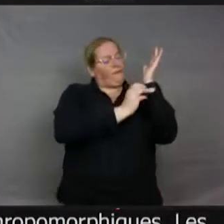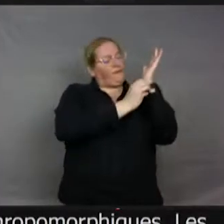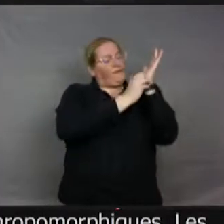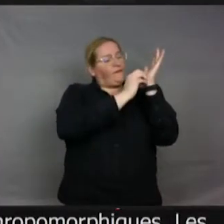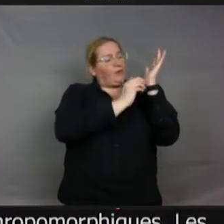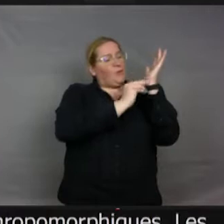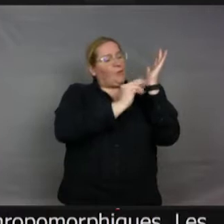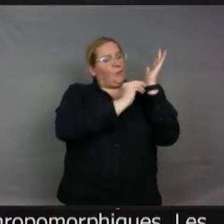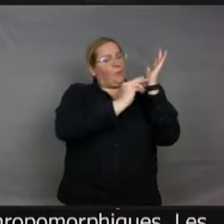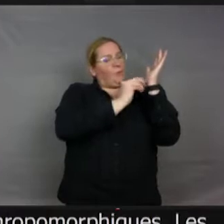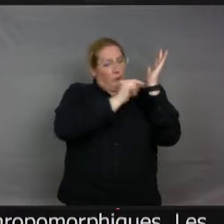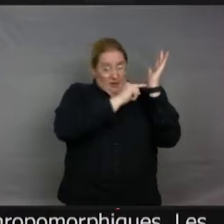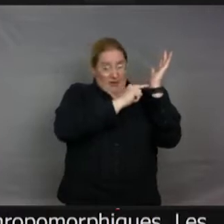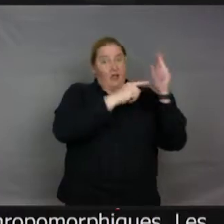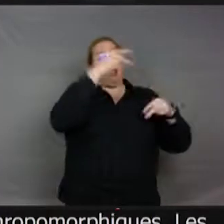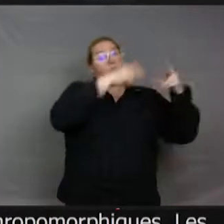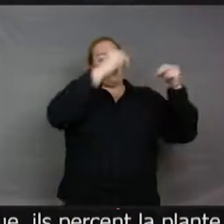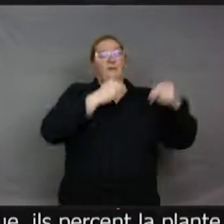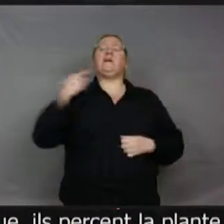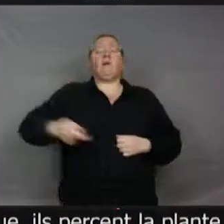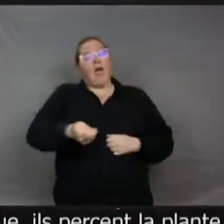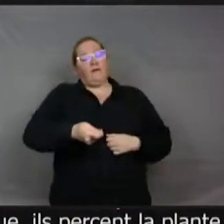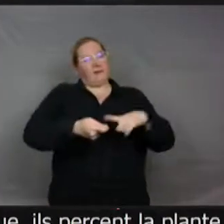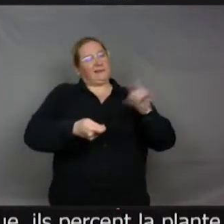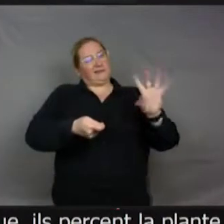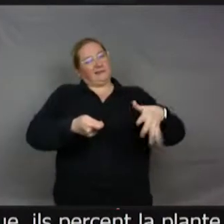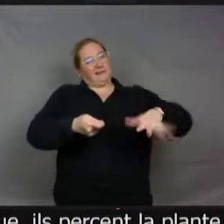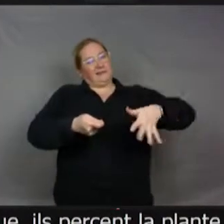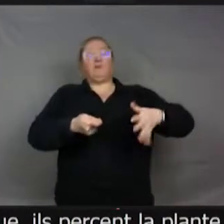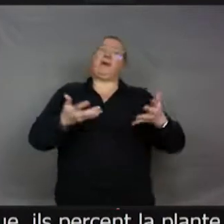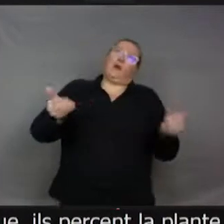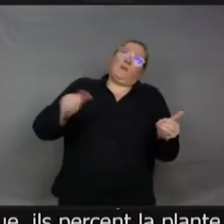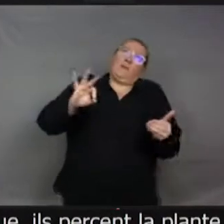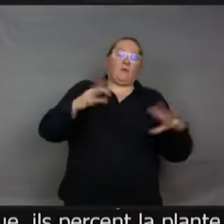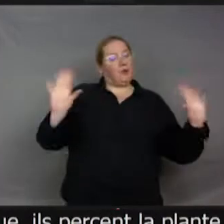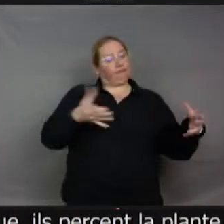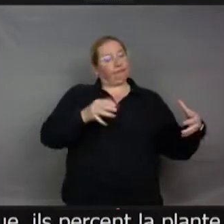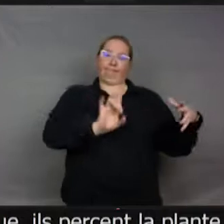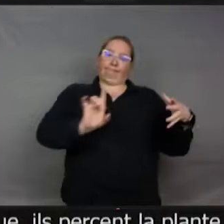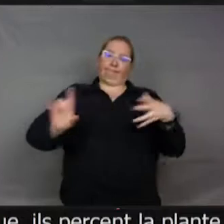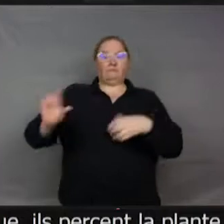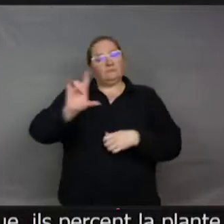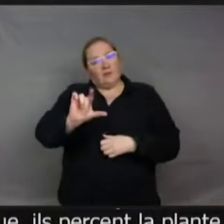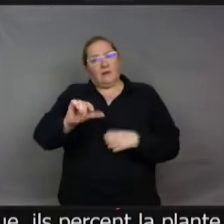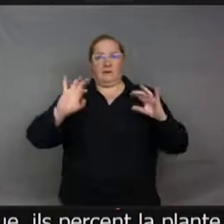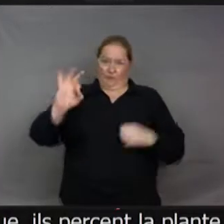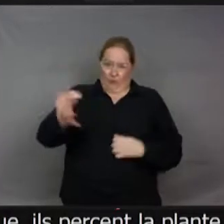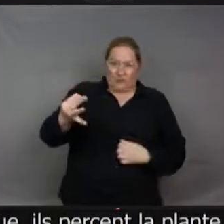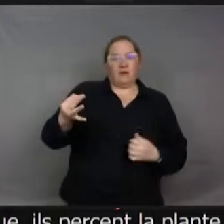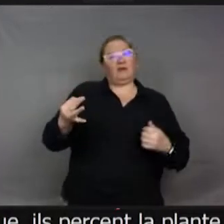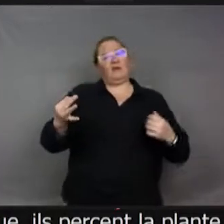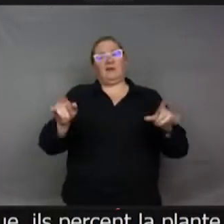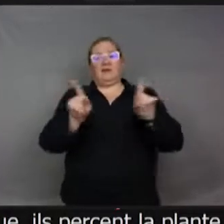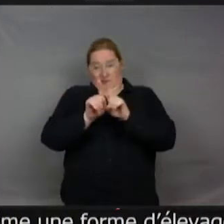de l'élevage, mais quand même, c'est une forme d'élevage, parce qu'il y a même certains genres de fourmis